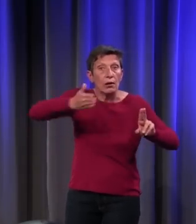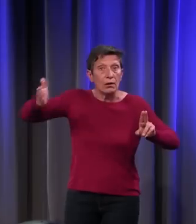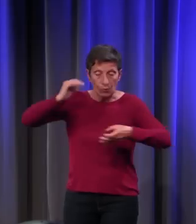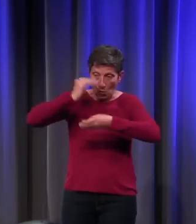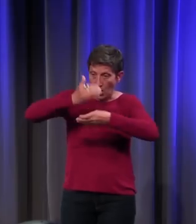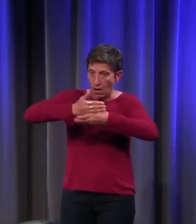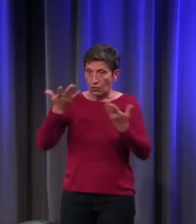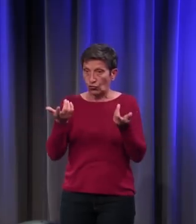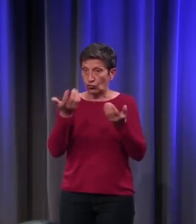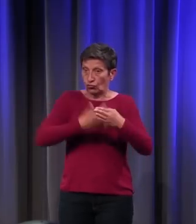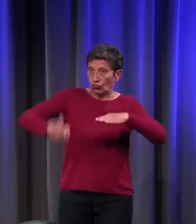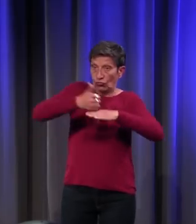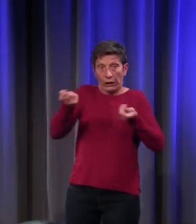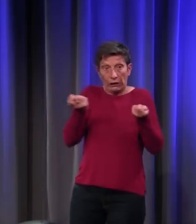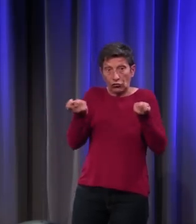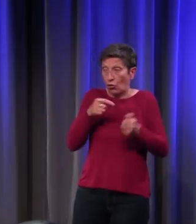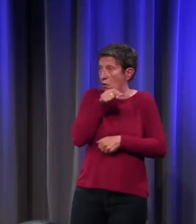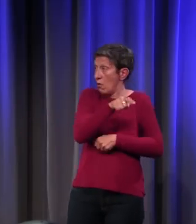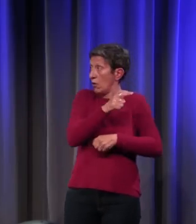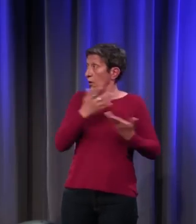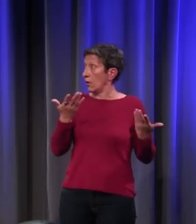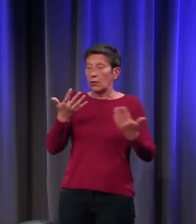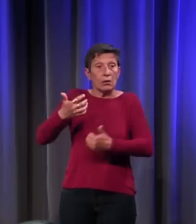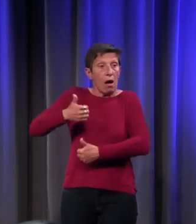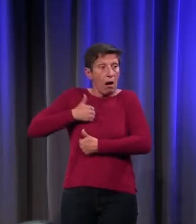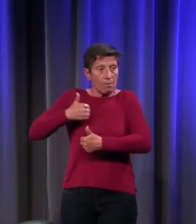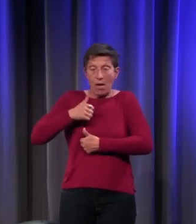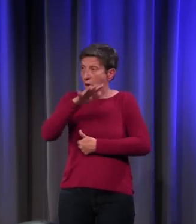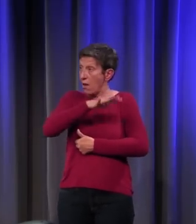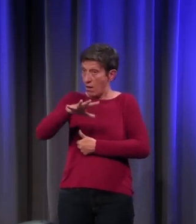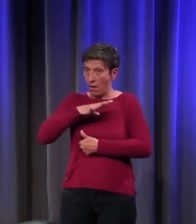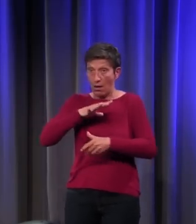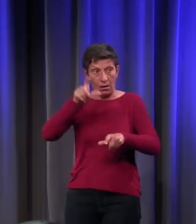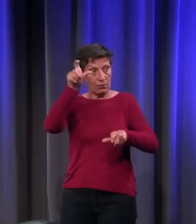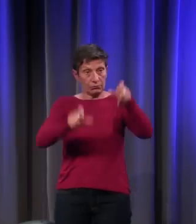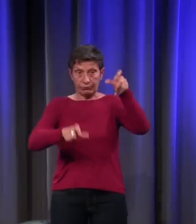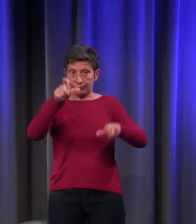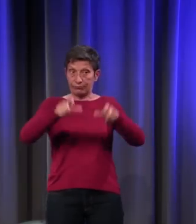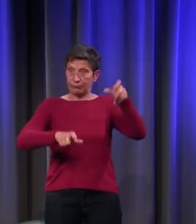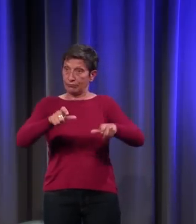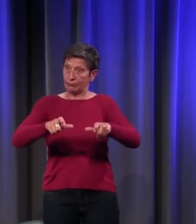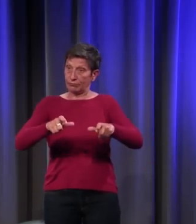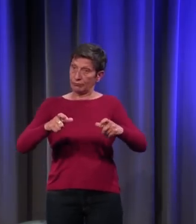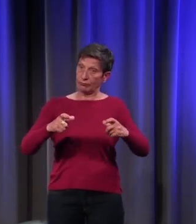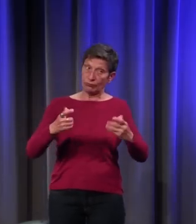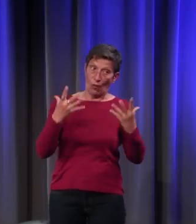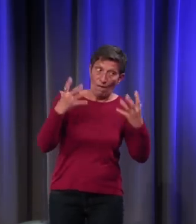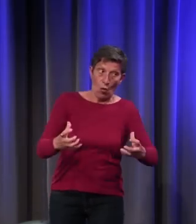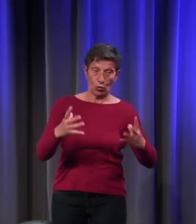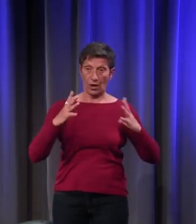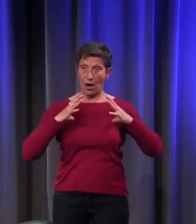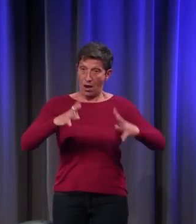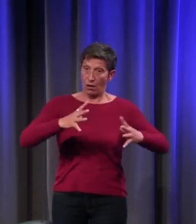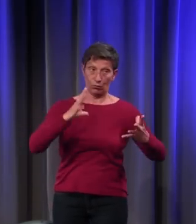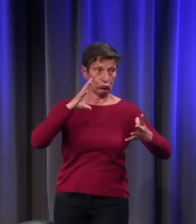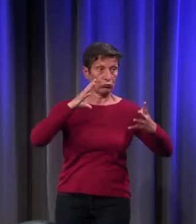Âgeuse, est-ce que pour leurs armées, ils avaient des gens, en gros, qui étaient des volontaires ou des gens qu